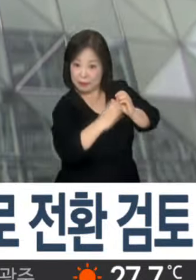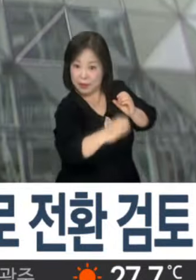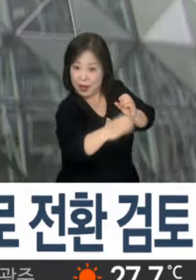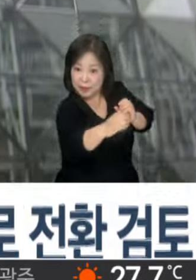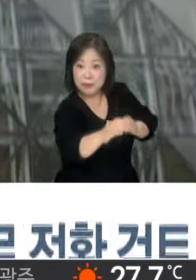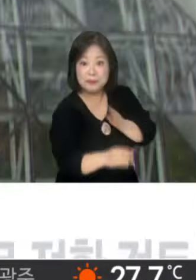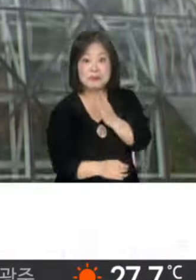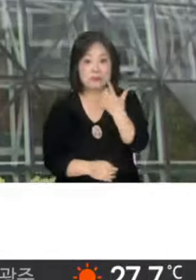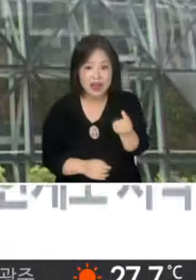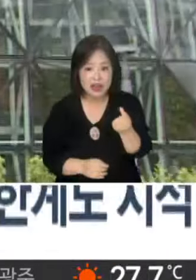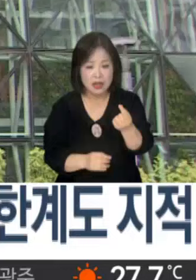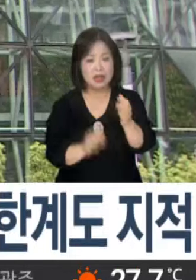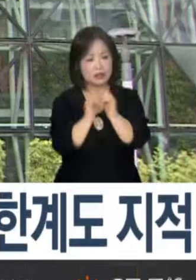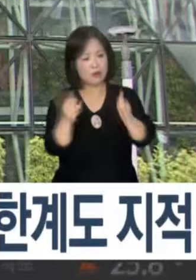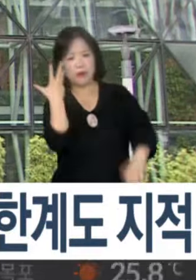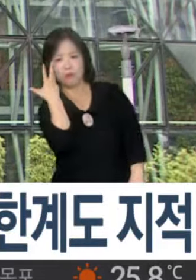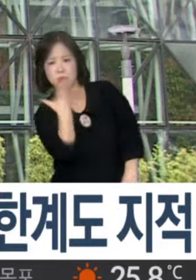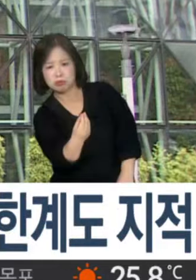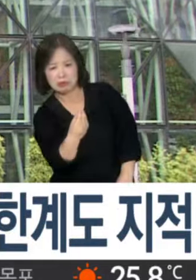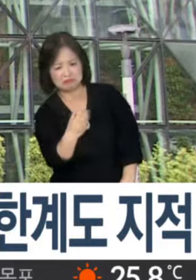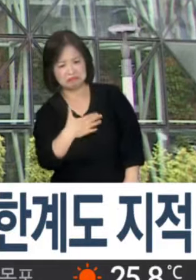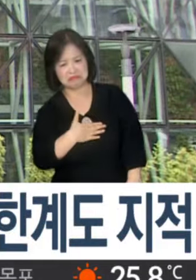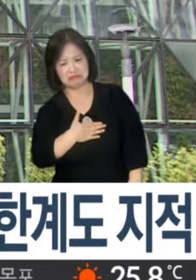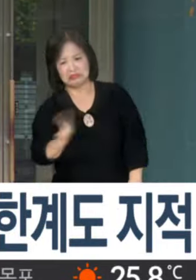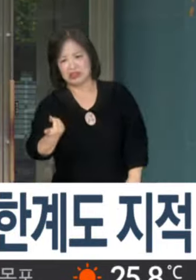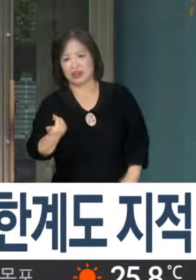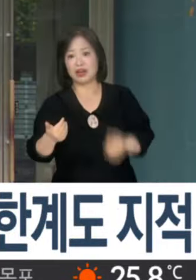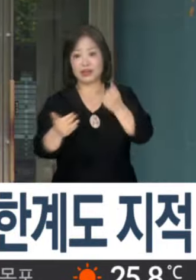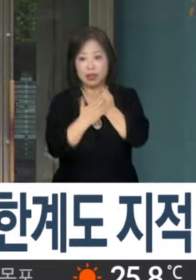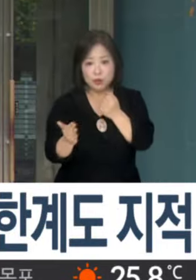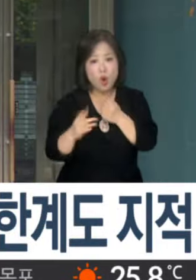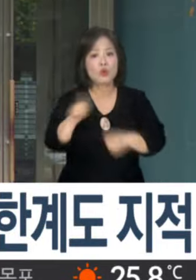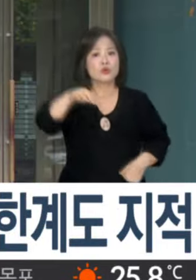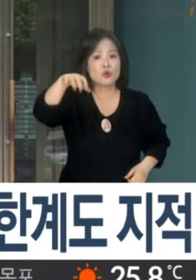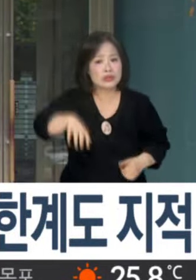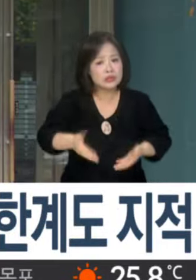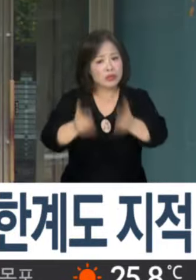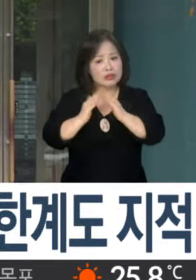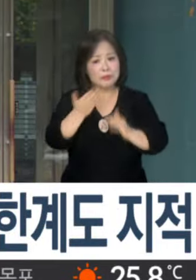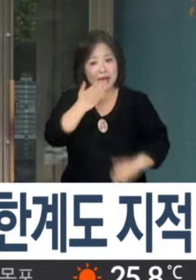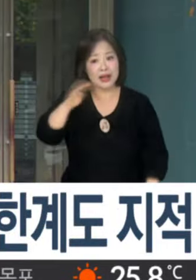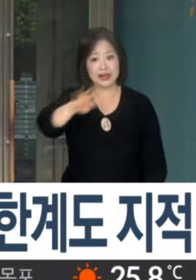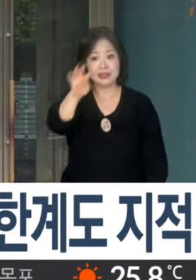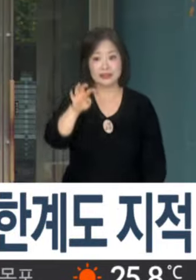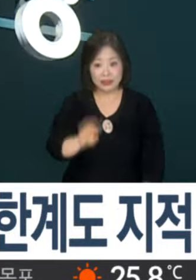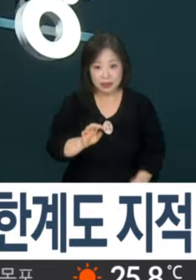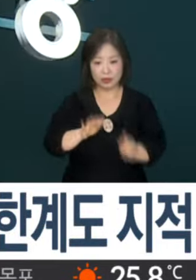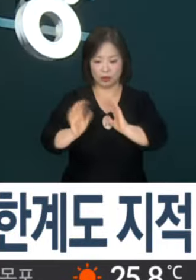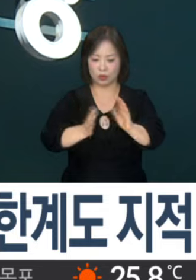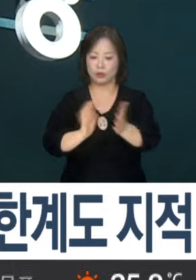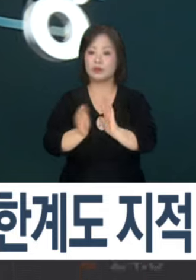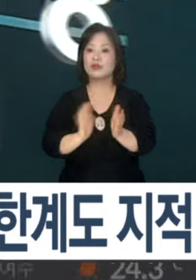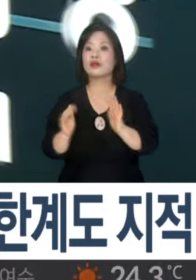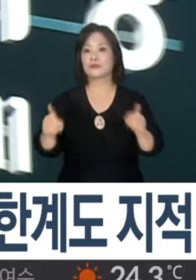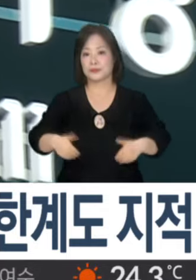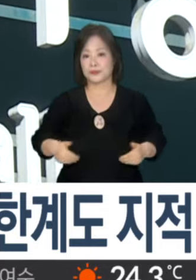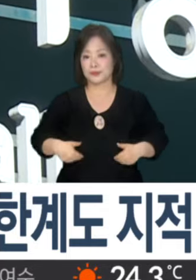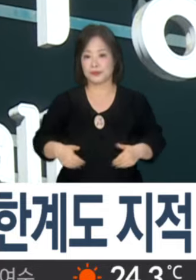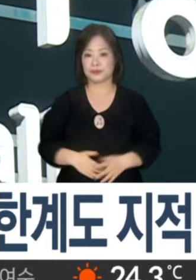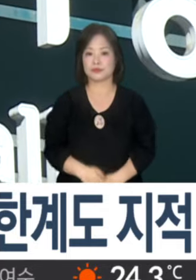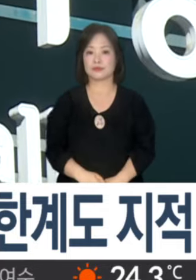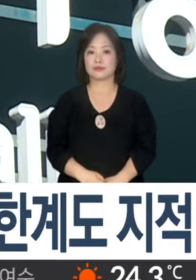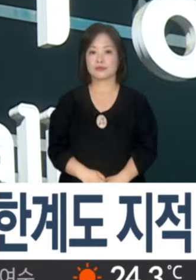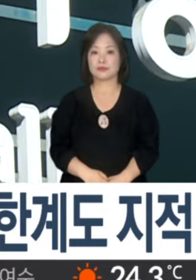시공성과 미관 등 고려할 점이 많아 언제까지 어디에 설치할 예정인지는 추가적인 논의가 필요한 상황이라고 시는